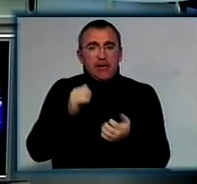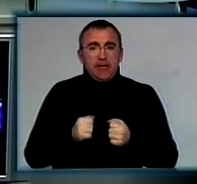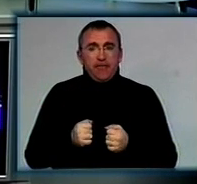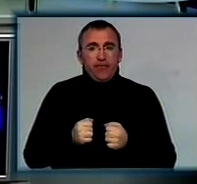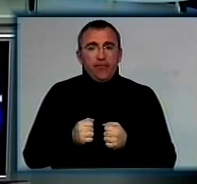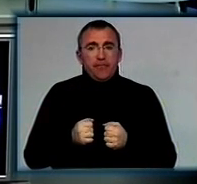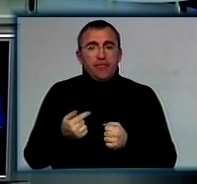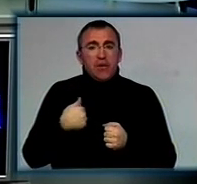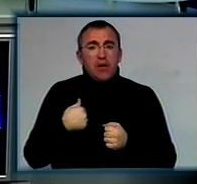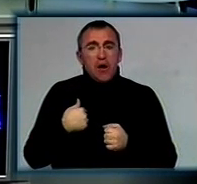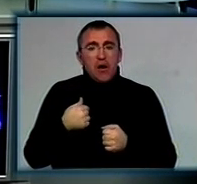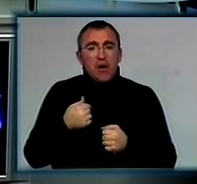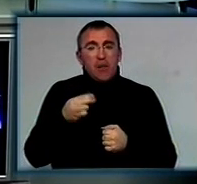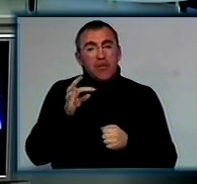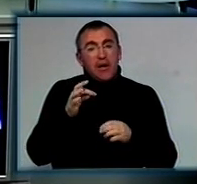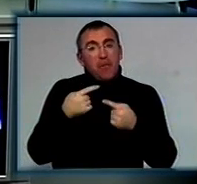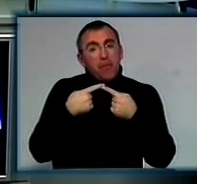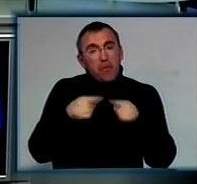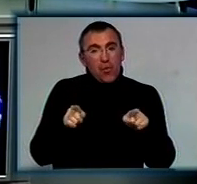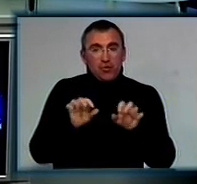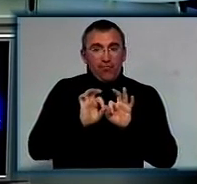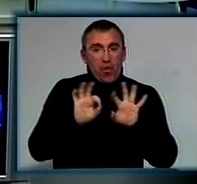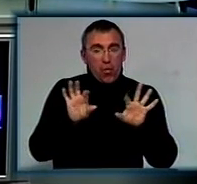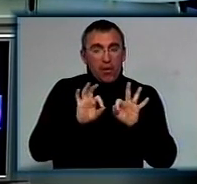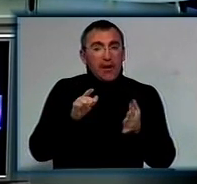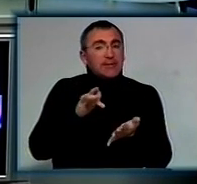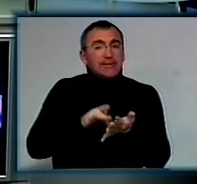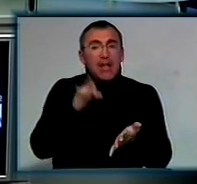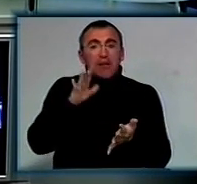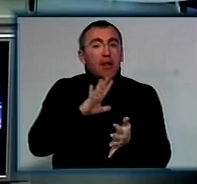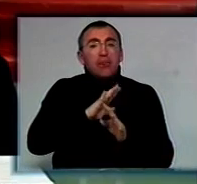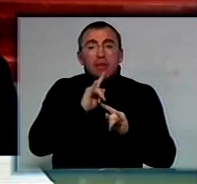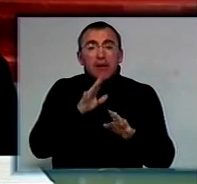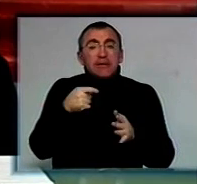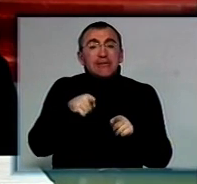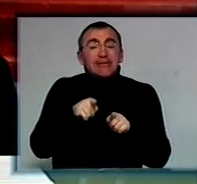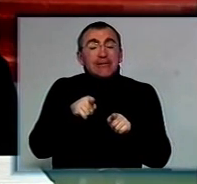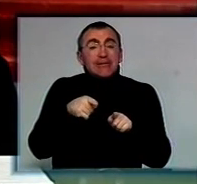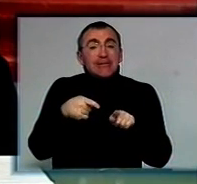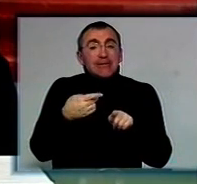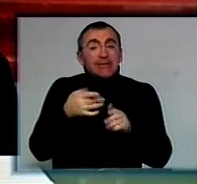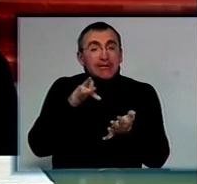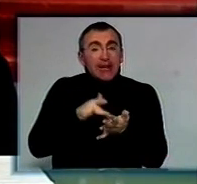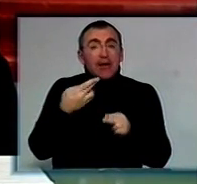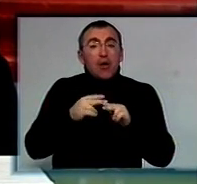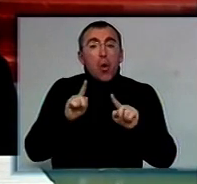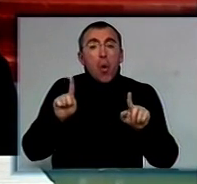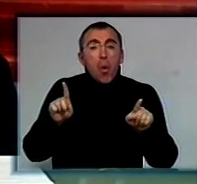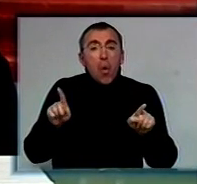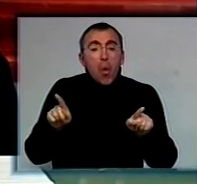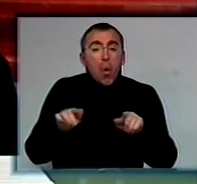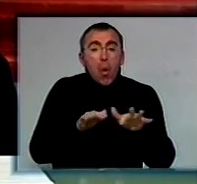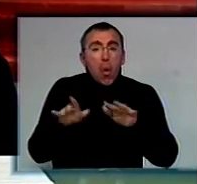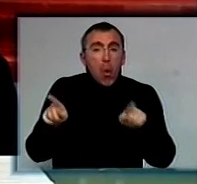Ну, я би так по-іншому сформулював, центр не буде перейматися. Центр – це організаційна